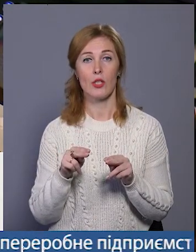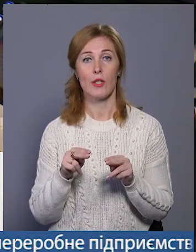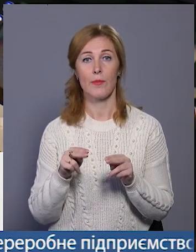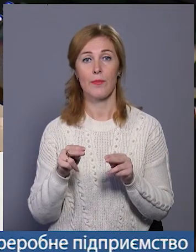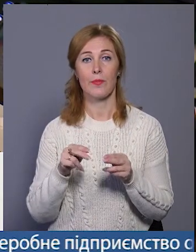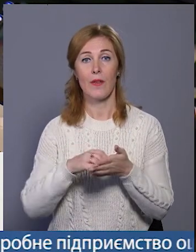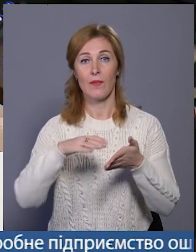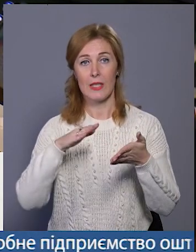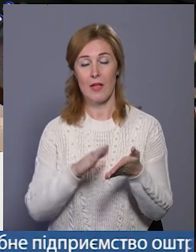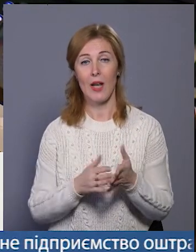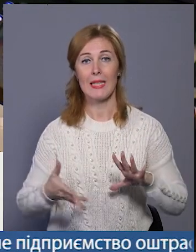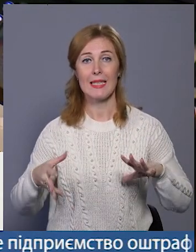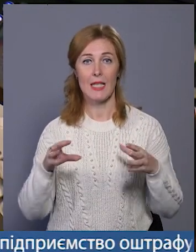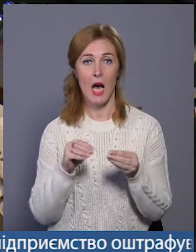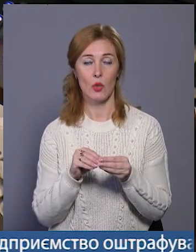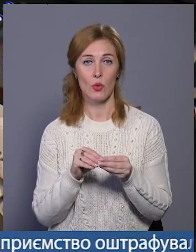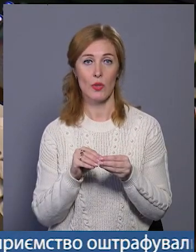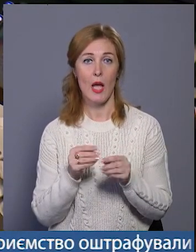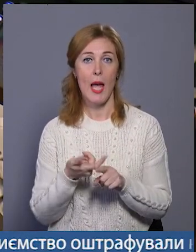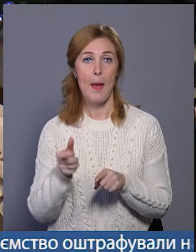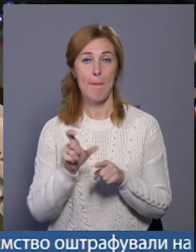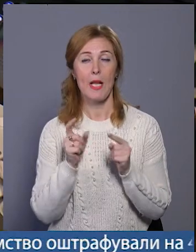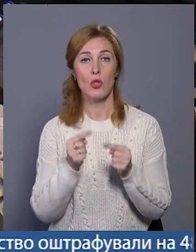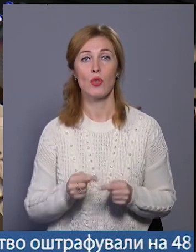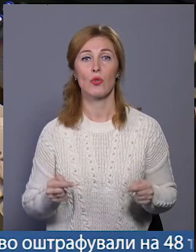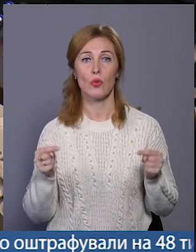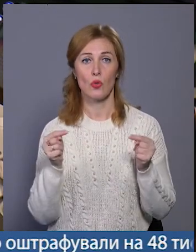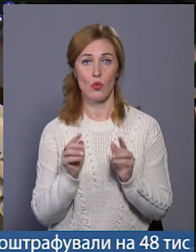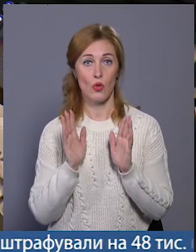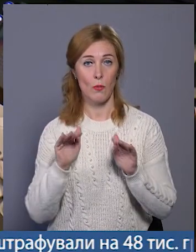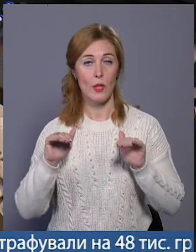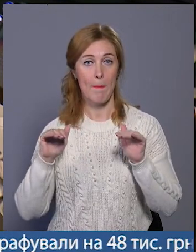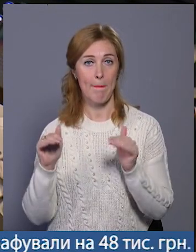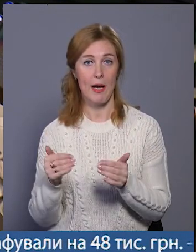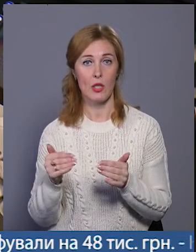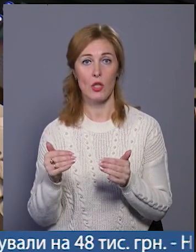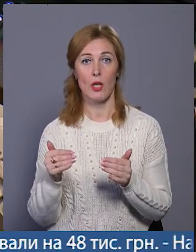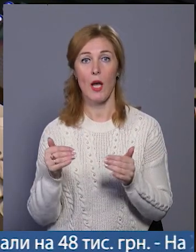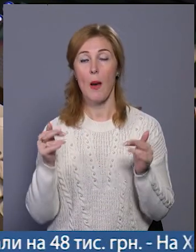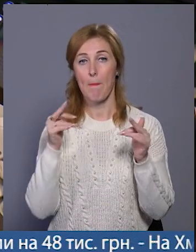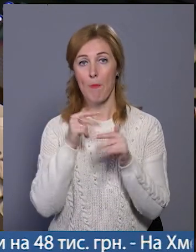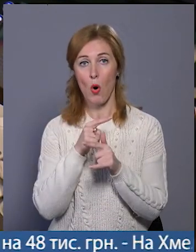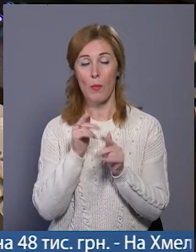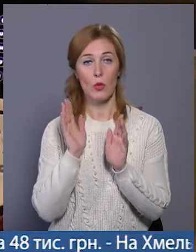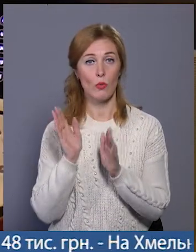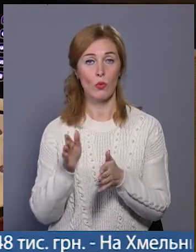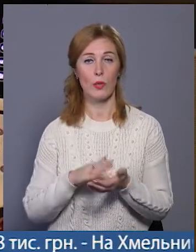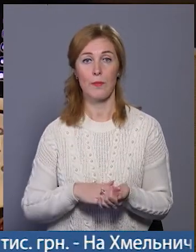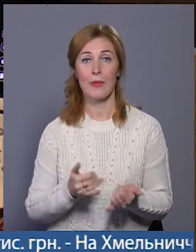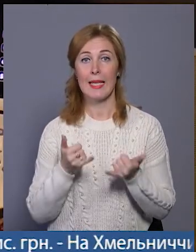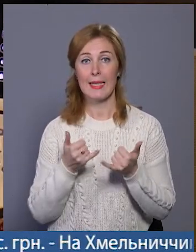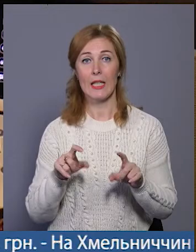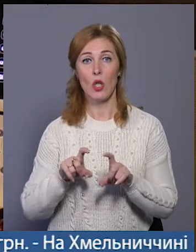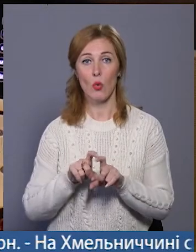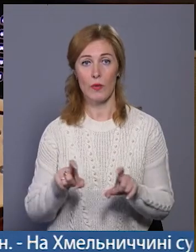діагнози, більш точно, буде менше розходжень, менше помилок буде. Нині у